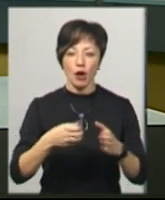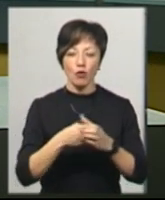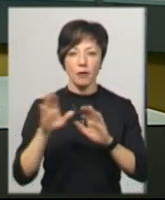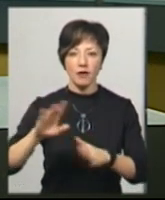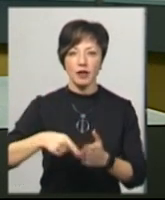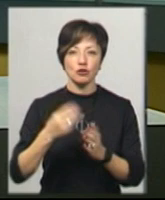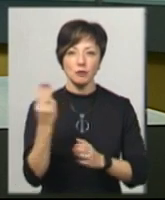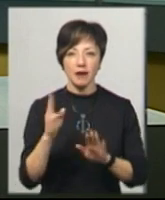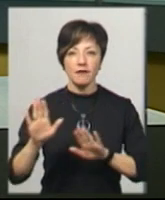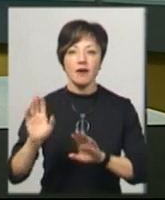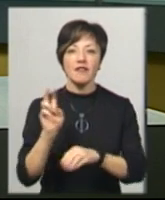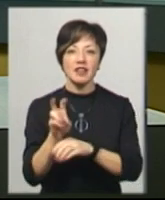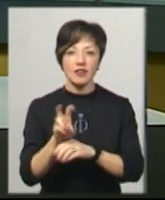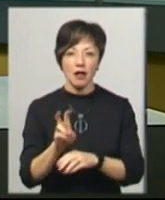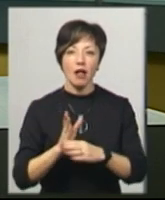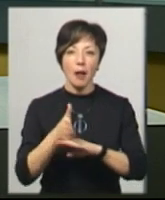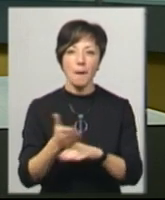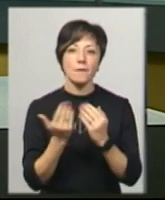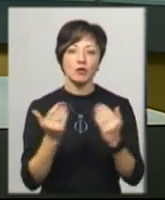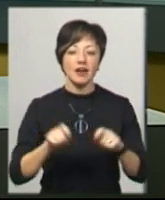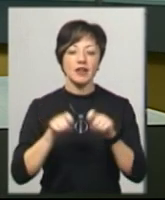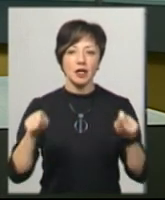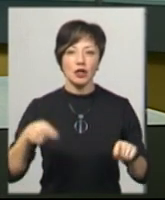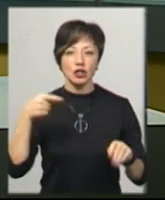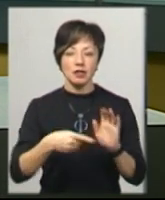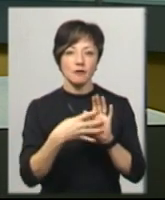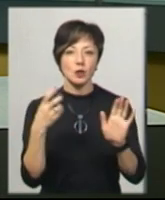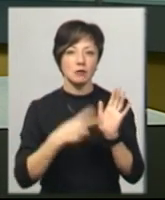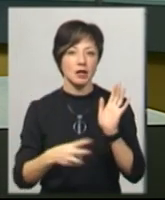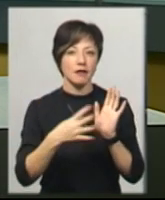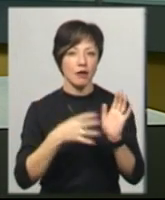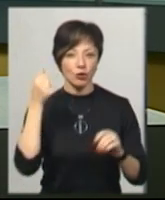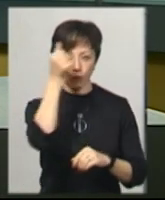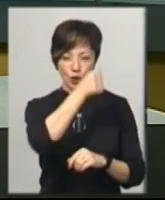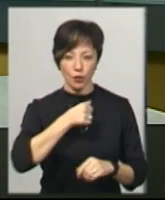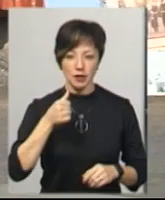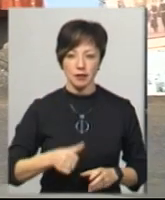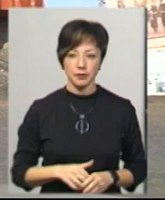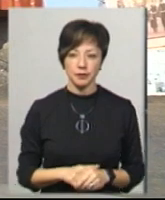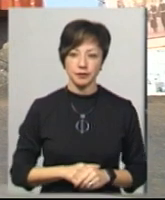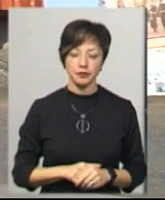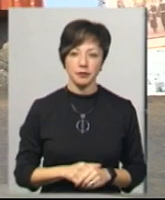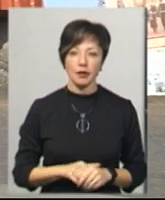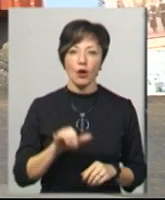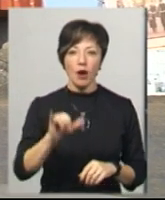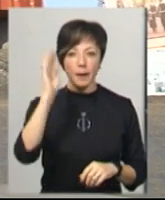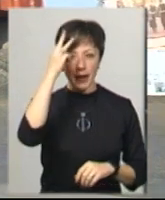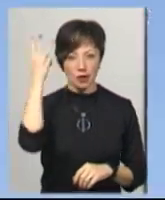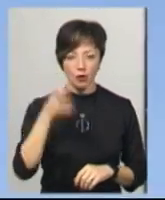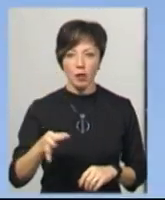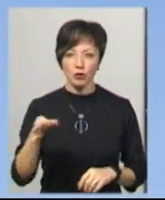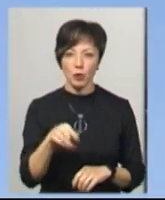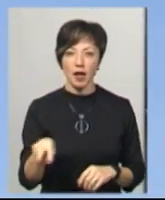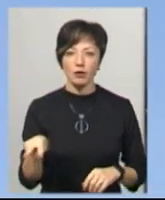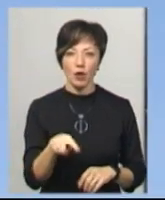Шепетівці та відвідала музей, який відкрили у місті у 1979 році. У Хмельницькому обласному